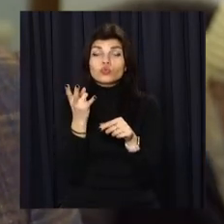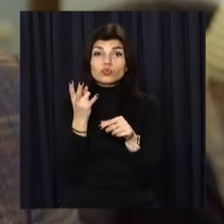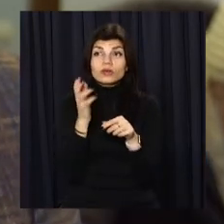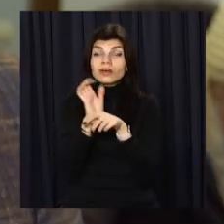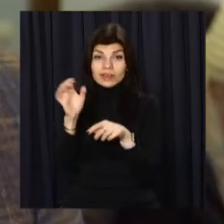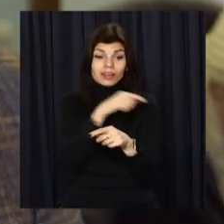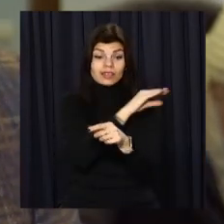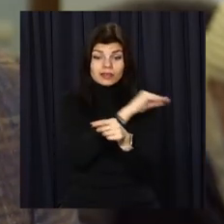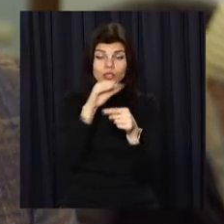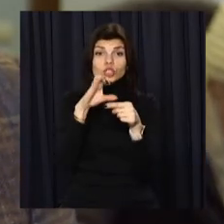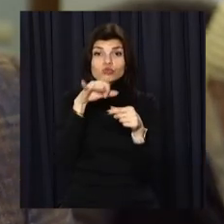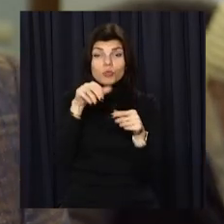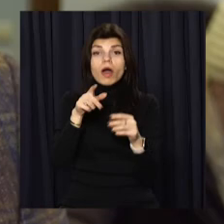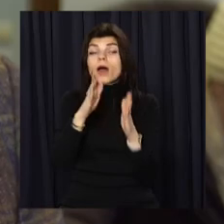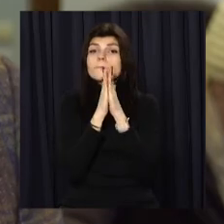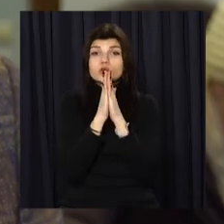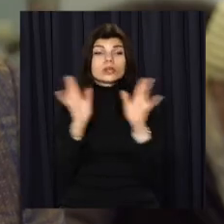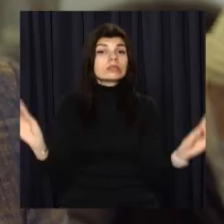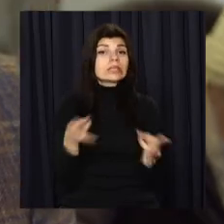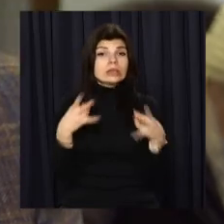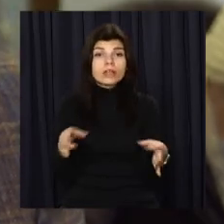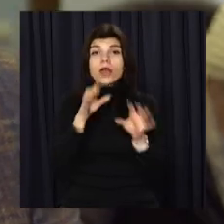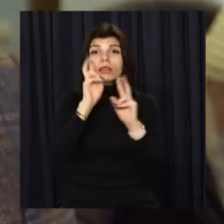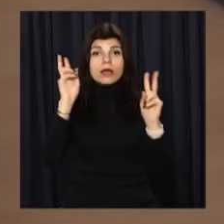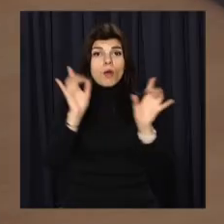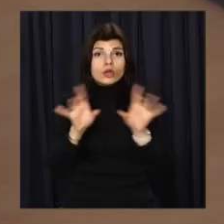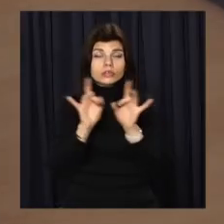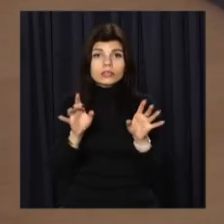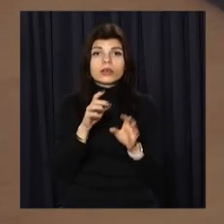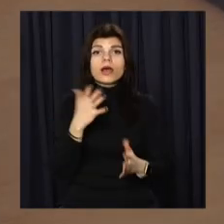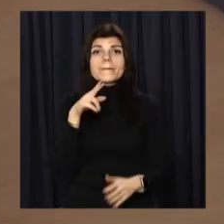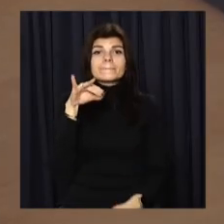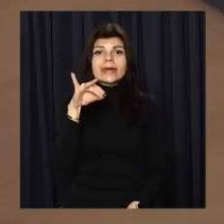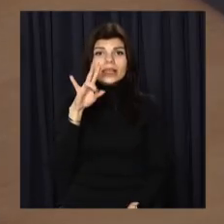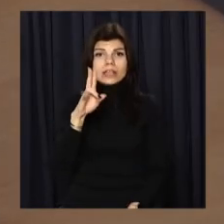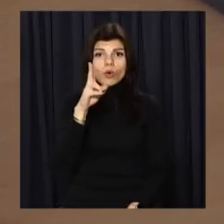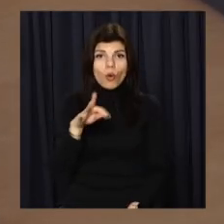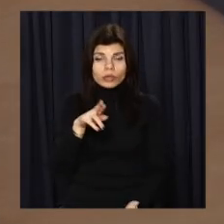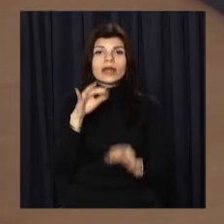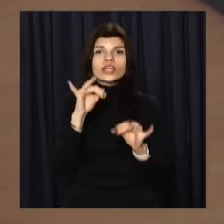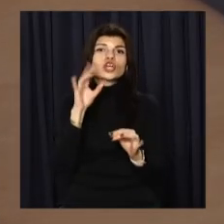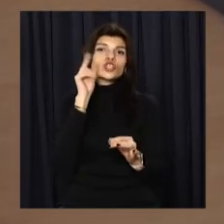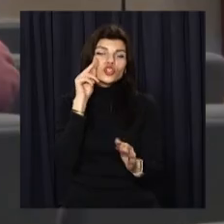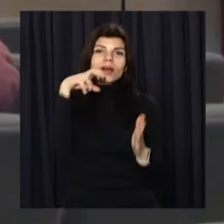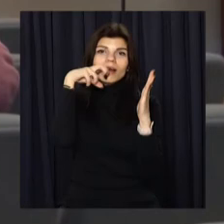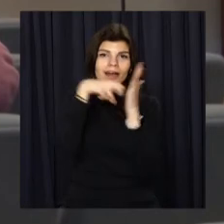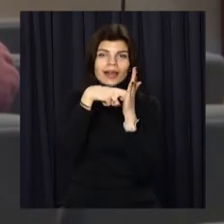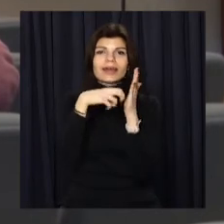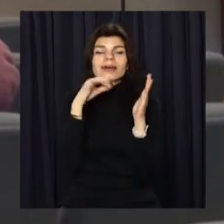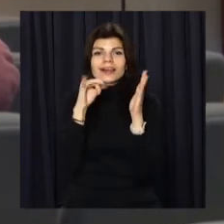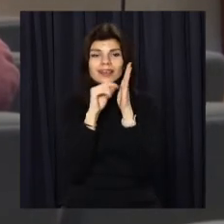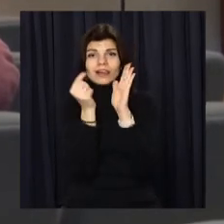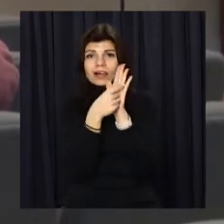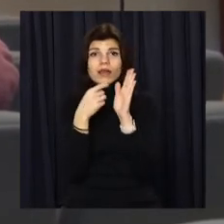картки, CV-код та пін-коди у разі купівлі на платформі оголошення. Однак, якщо вже втрапили на гачок аферистів, варто моментально